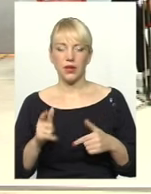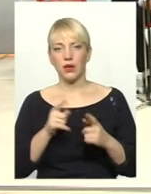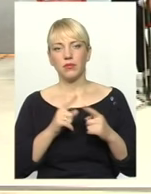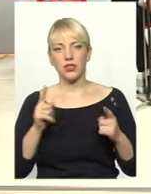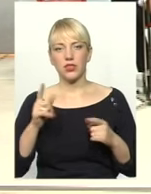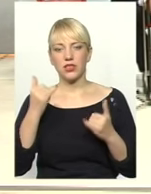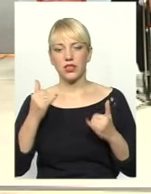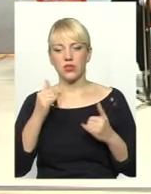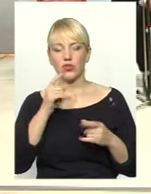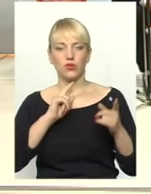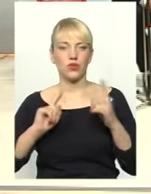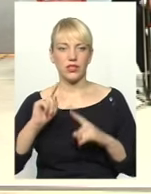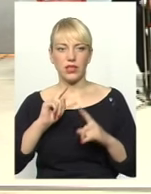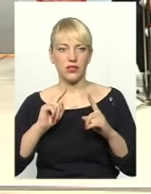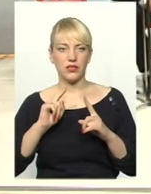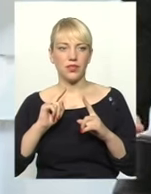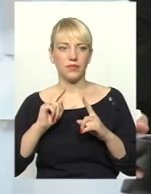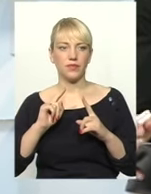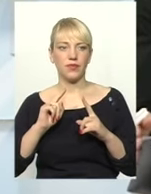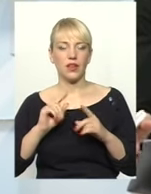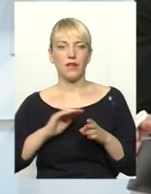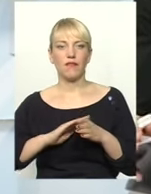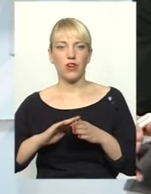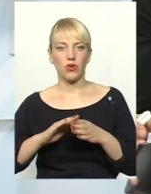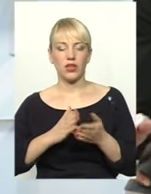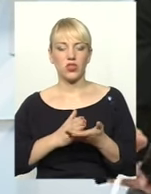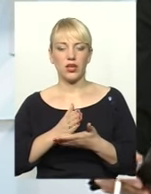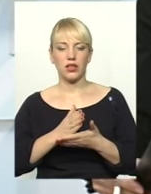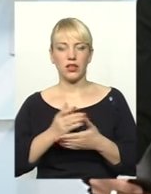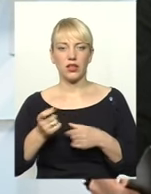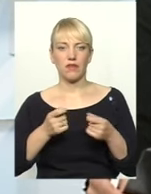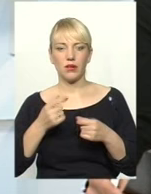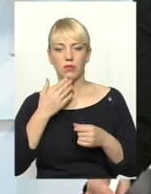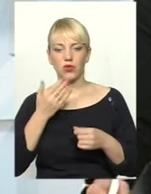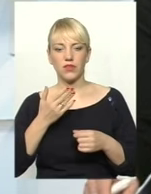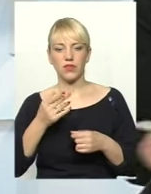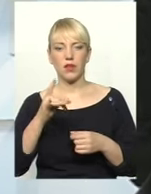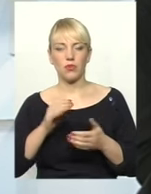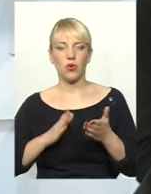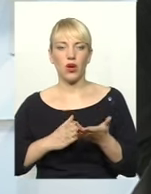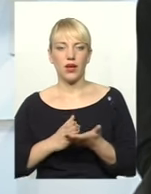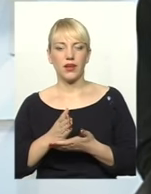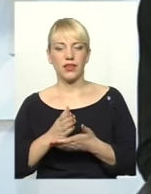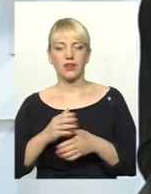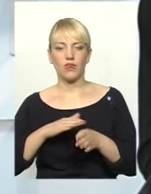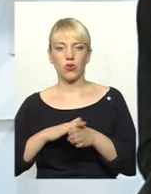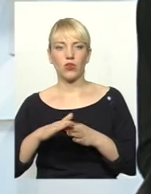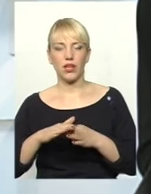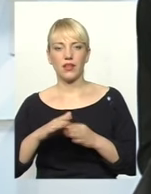нинішньої сесії виконавча гілка влади прозвітувала про хід виконання низки програм.